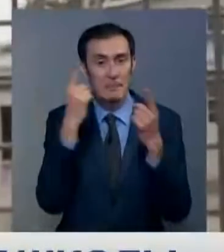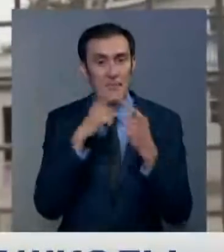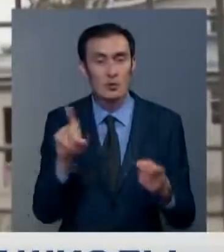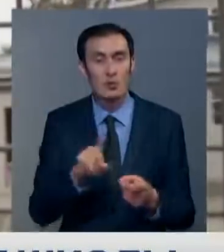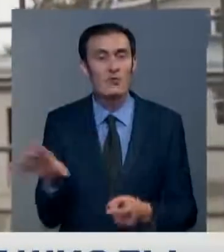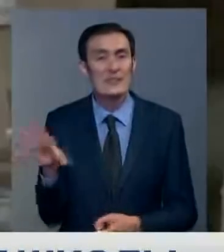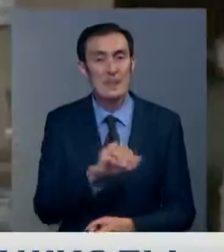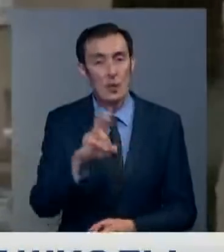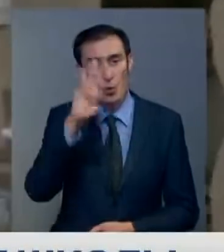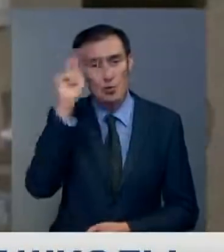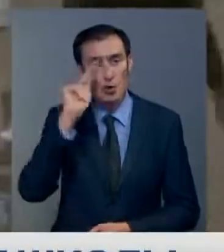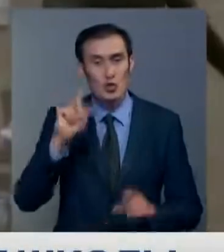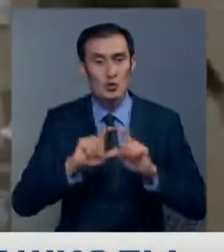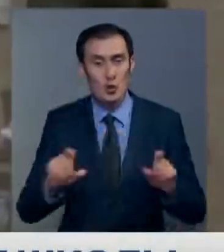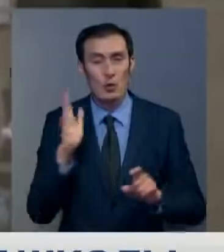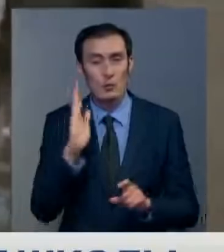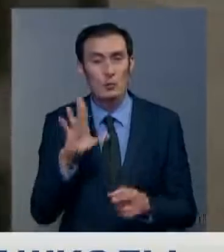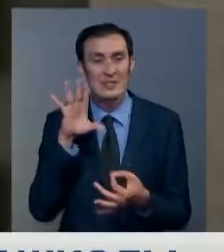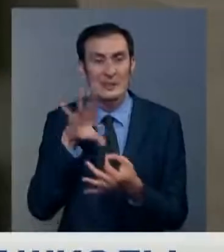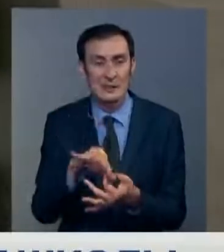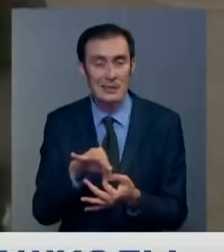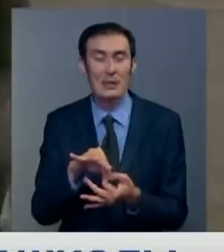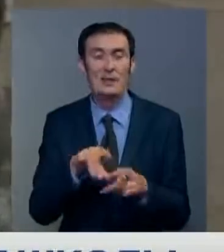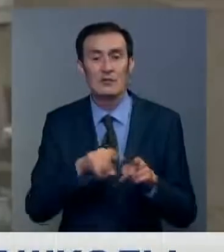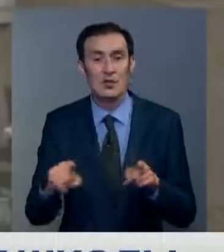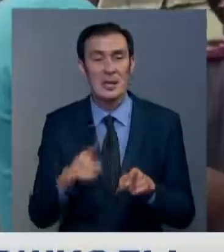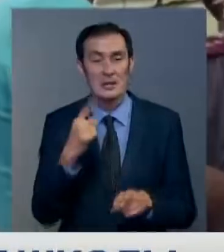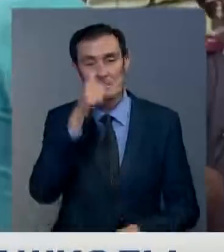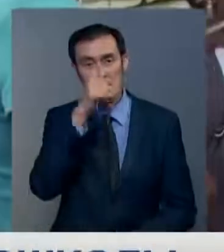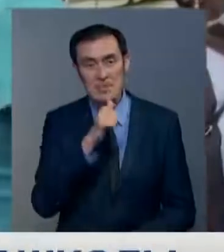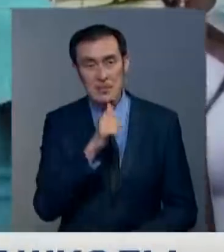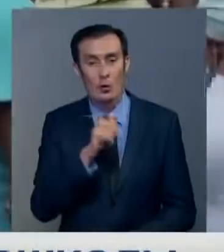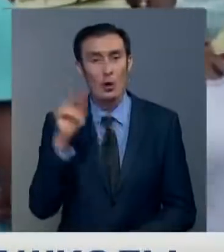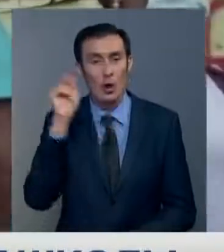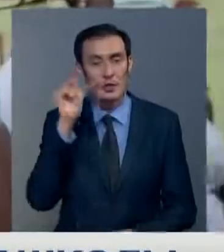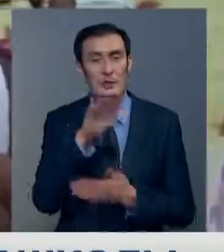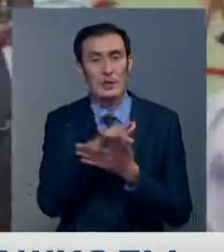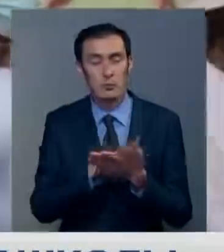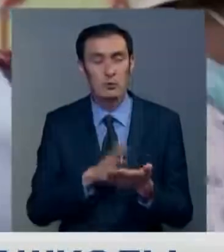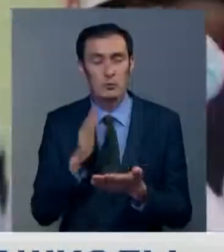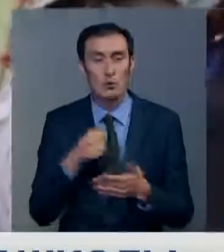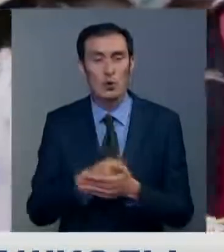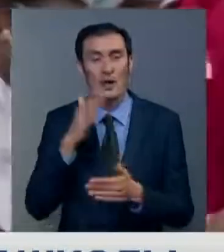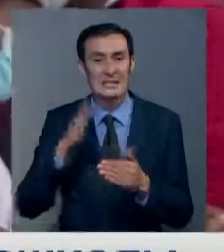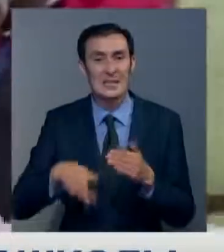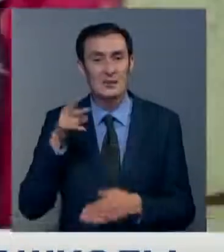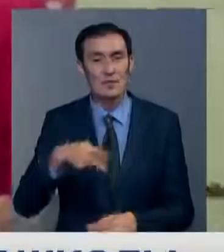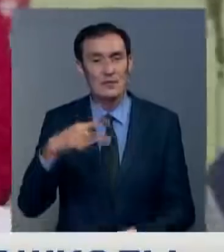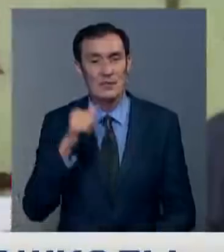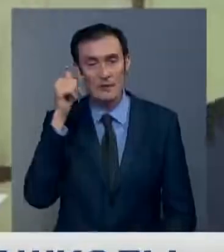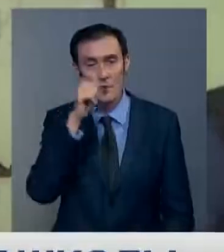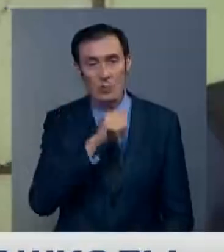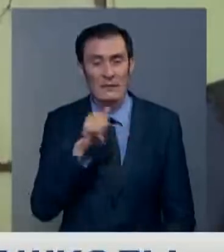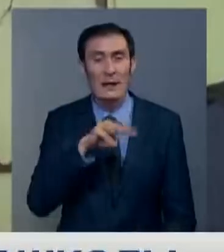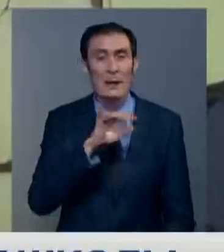что все государственные школы закроют на один месяц. При этом учебный год будет продлен до конца 2020 года. Отмечу, в марте